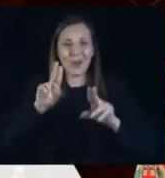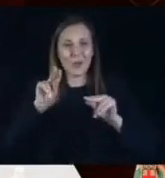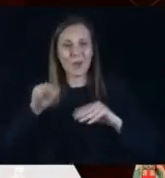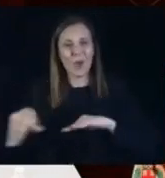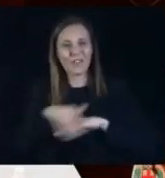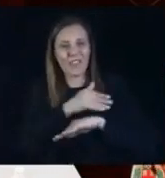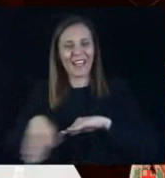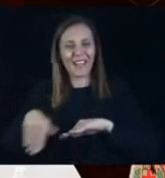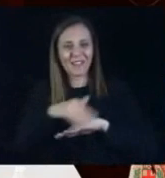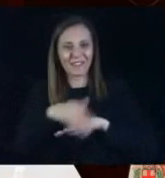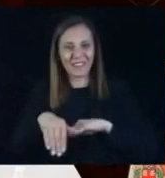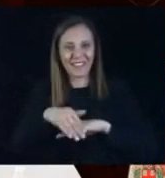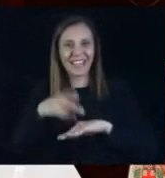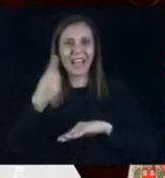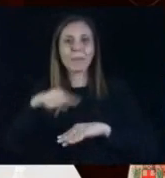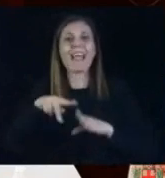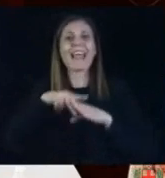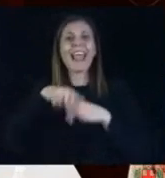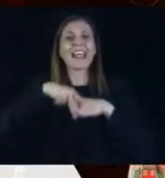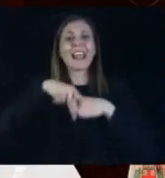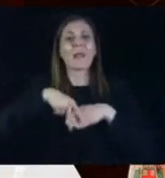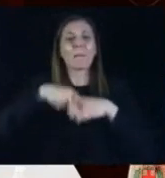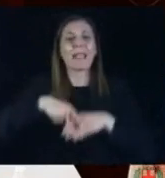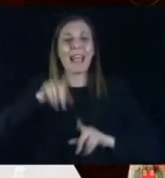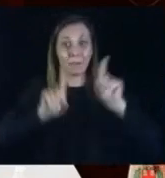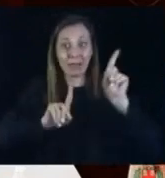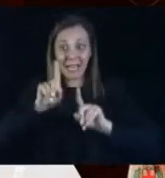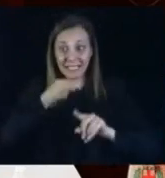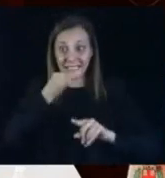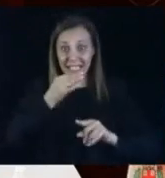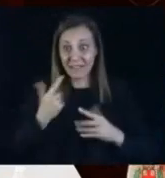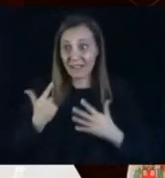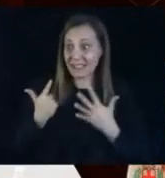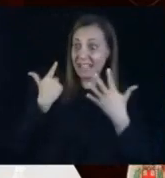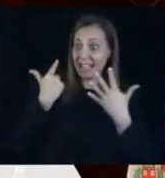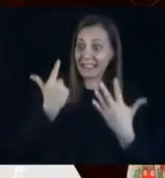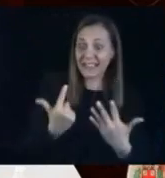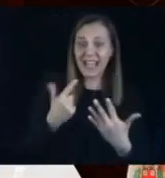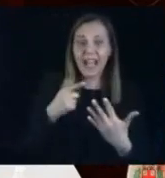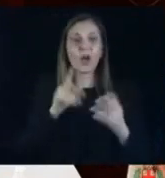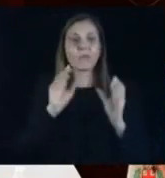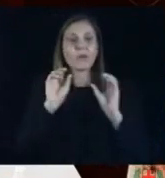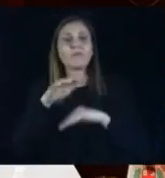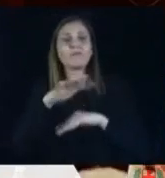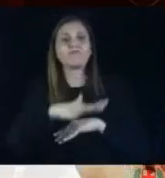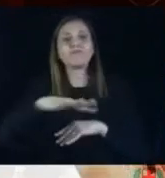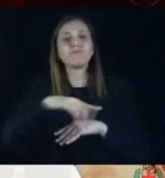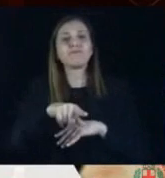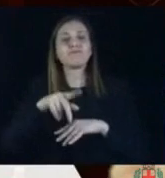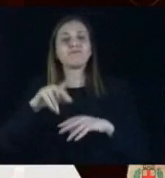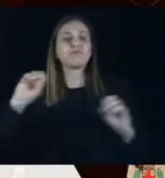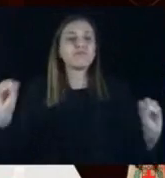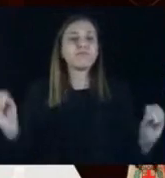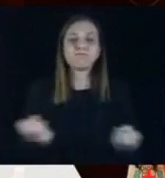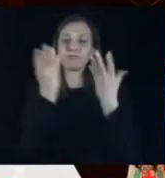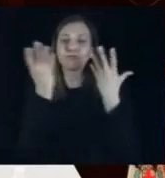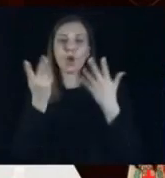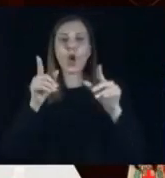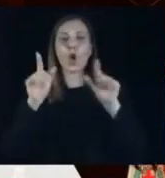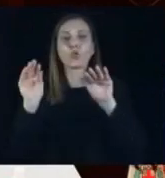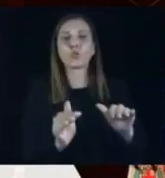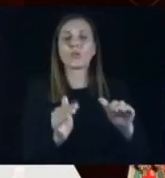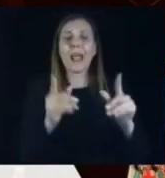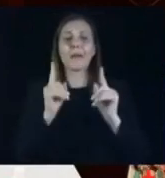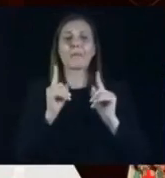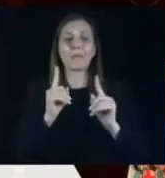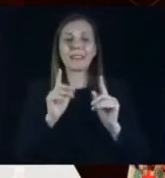del rilancio dell'Ippica a Milano. Ecco, sette anni dopo sono in fase di dismissione, quella grande rilancio dell'Ippica e di tutela ambientale di